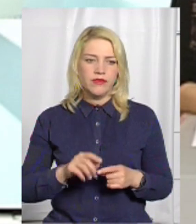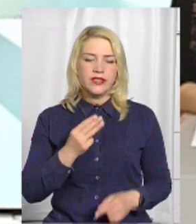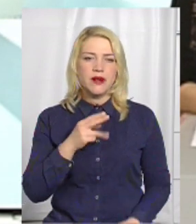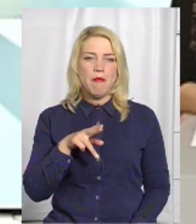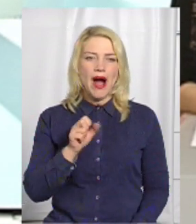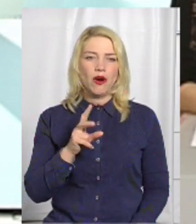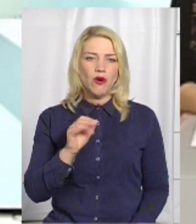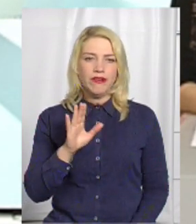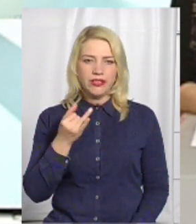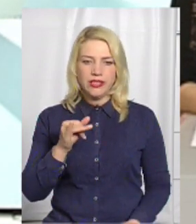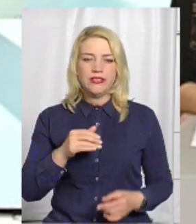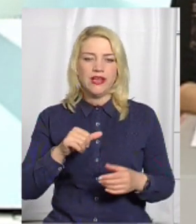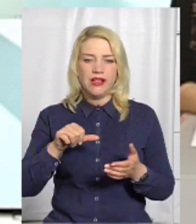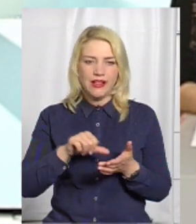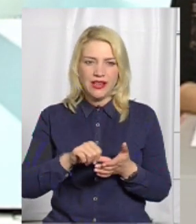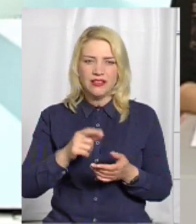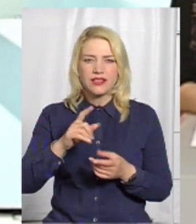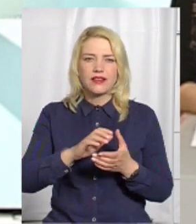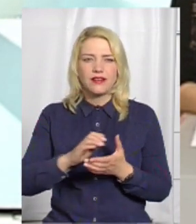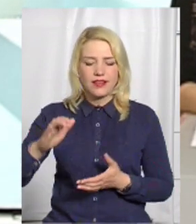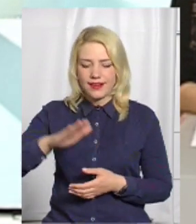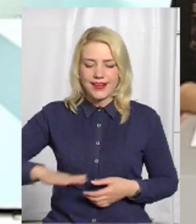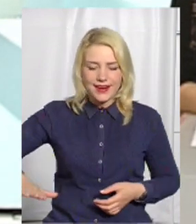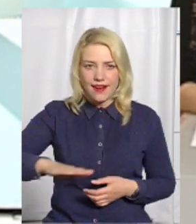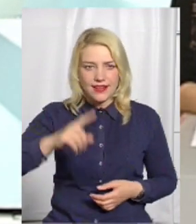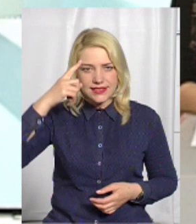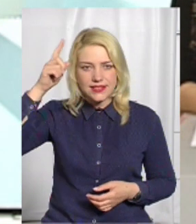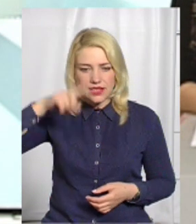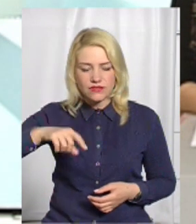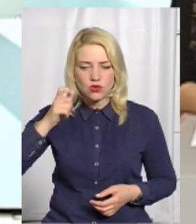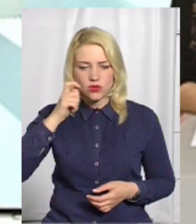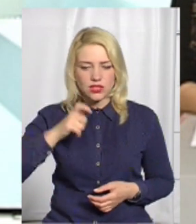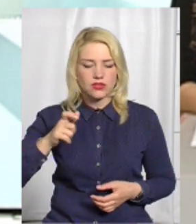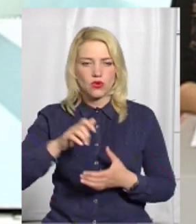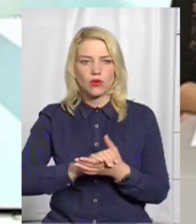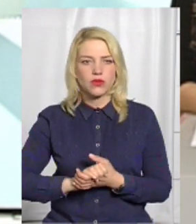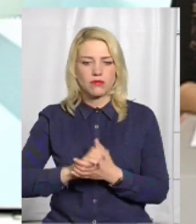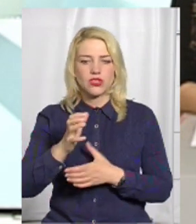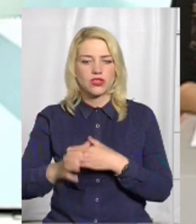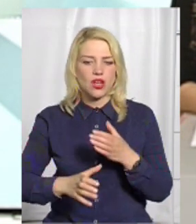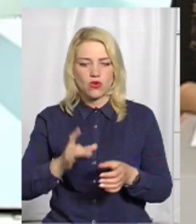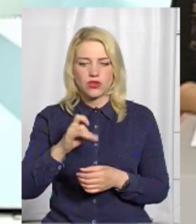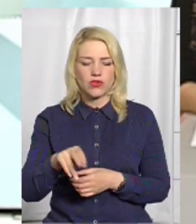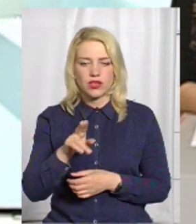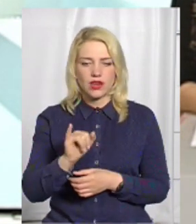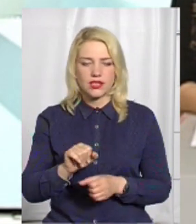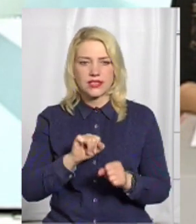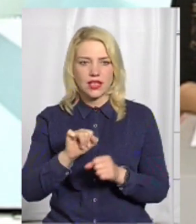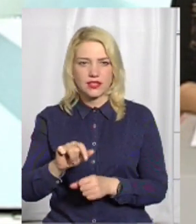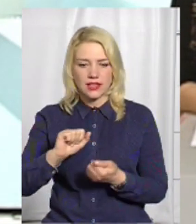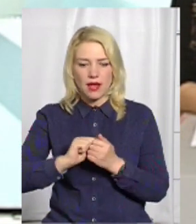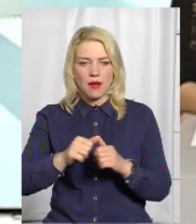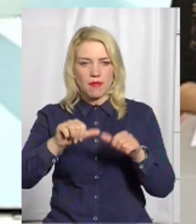Шпаковський, член Національної спілки краєзнавців України та Українського комітету Міжнародної ради захисту поміяток